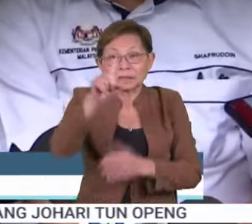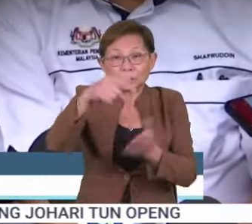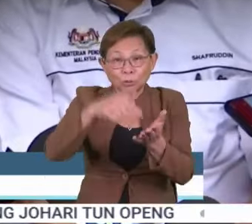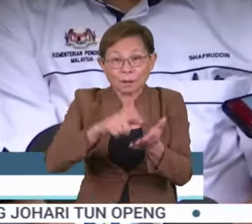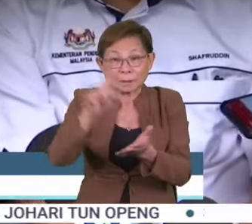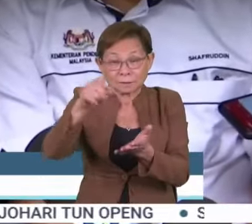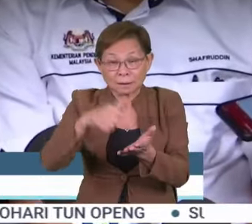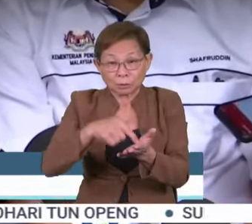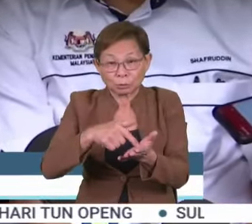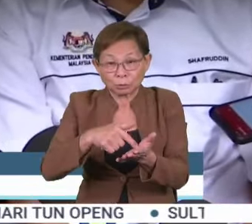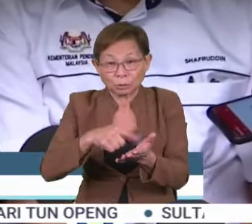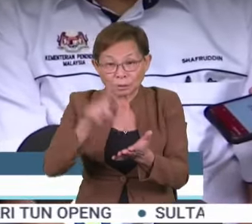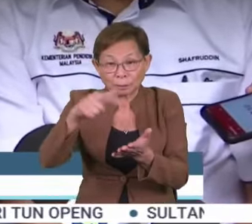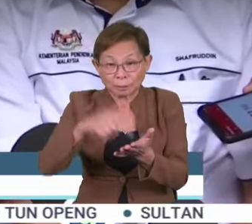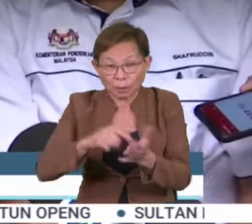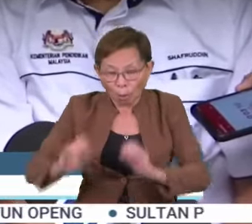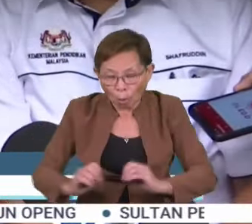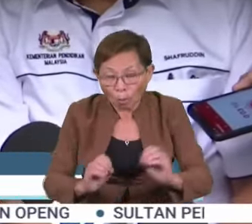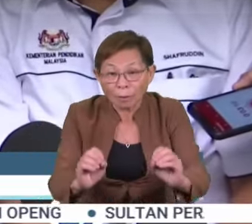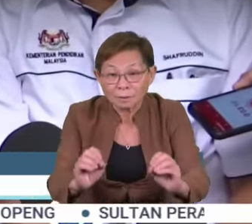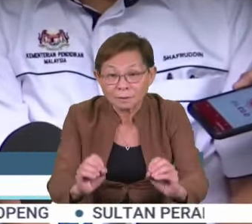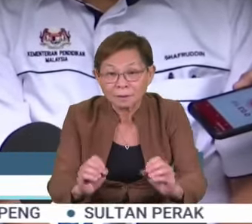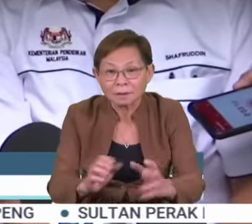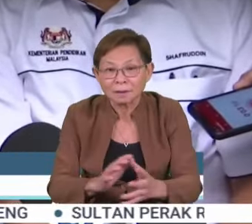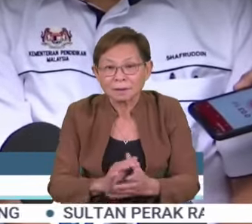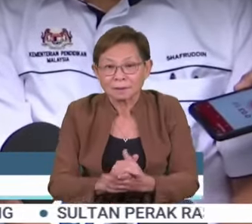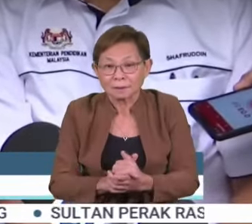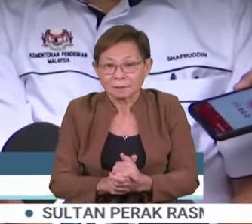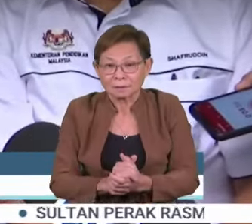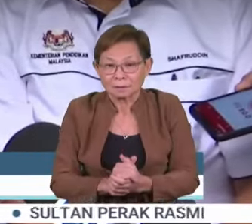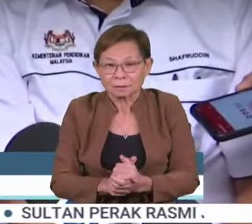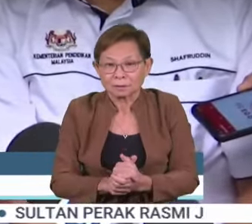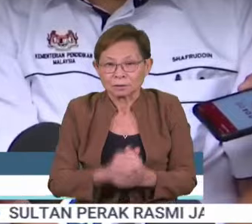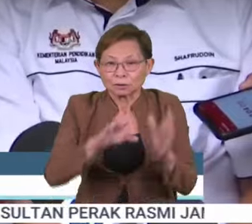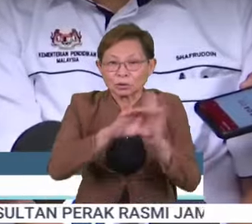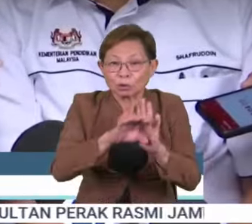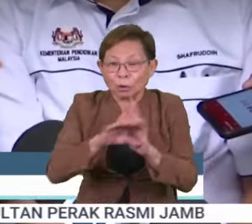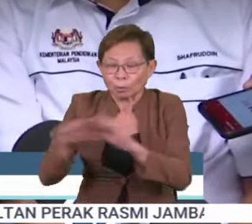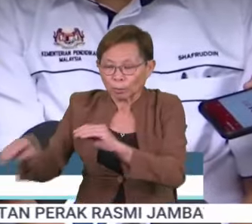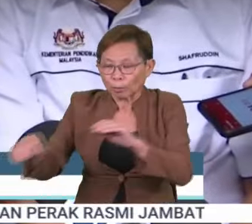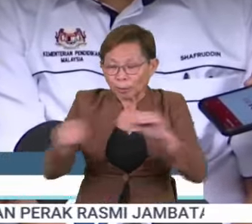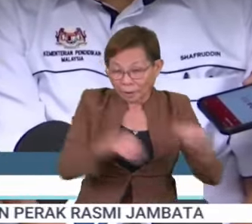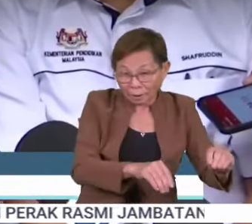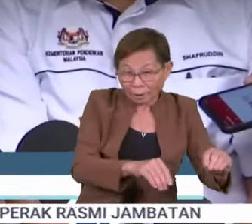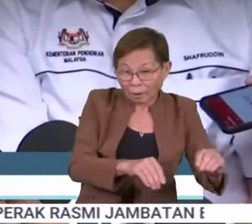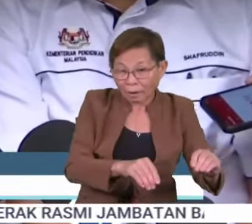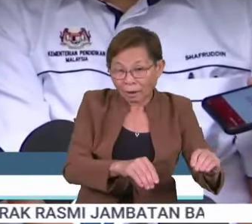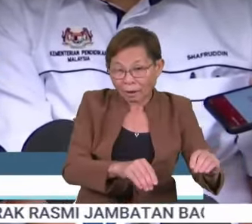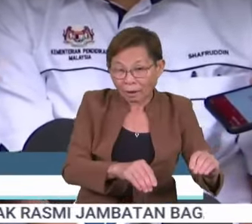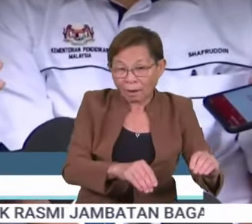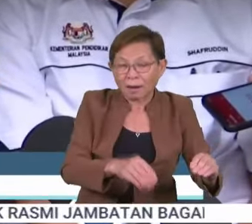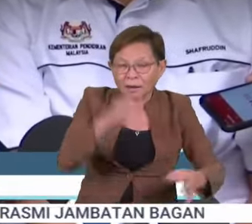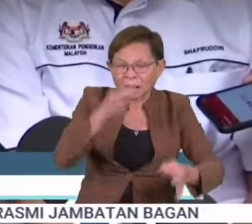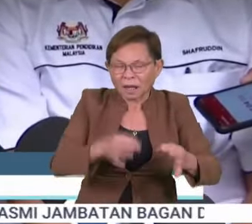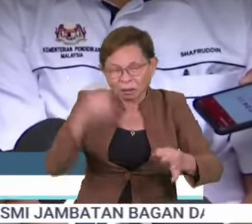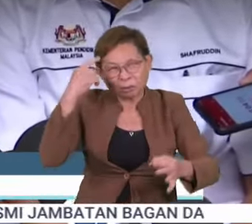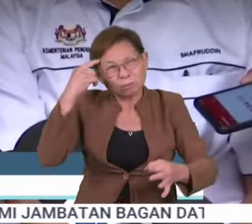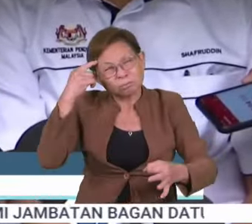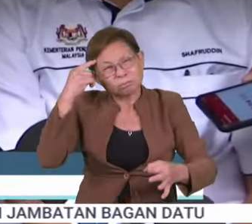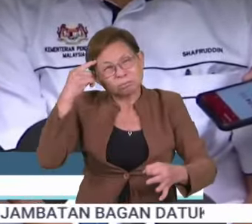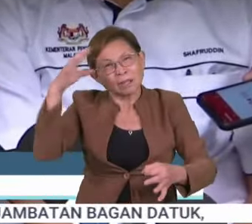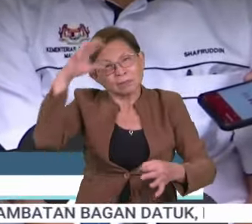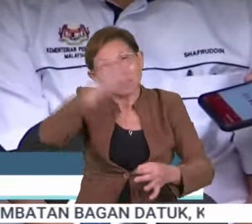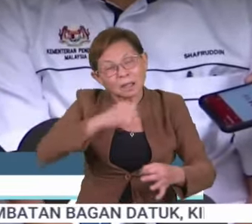lagi dari segi operasi lah maknanya, contoh pemindahan aset. Kalau ada jangkaan-jangkaan